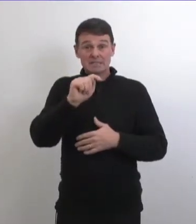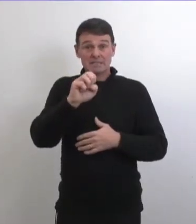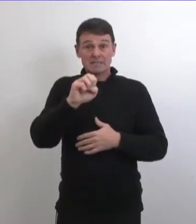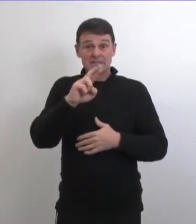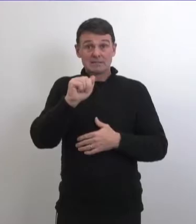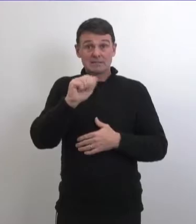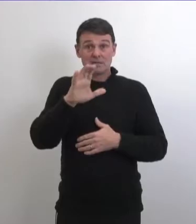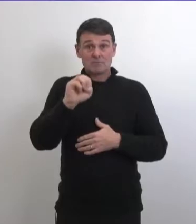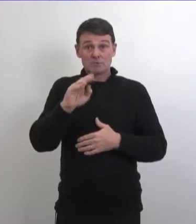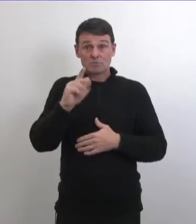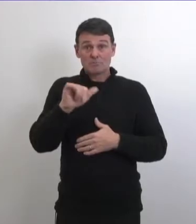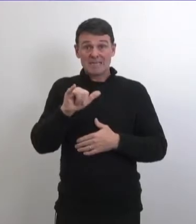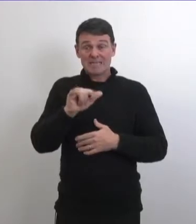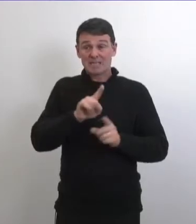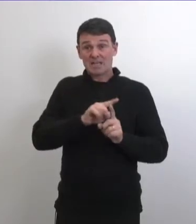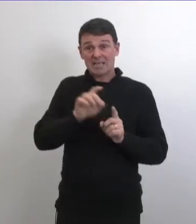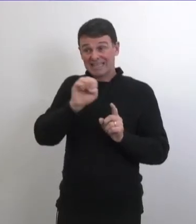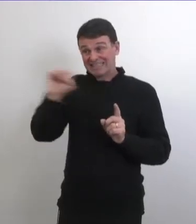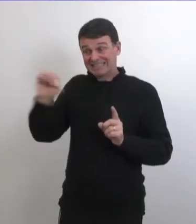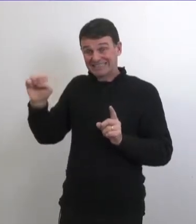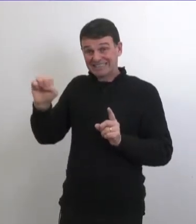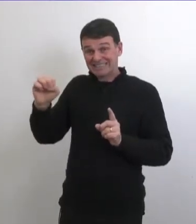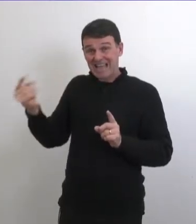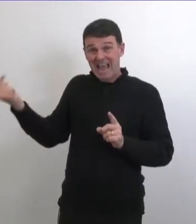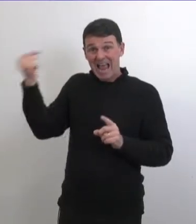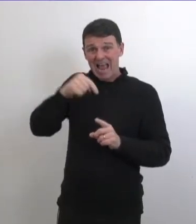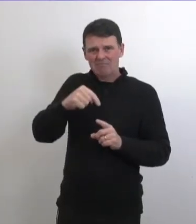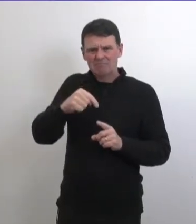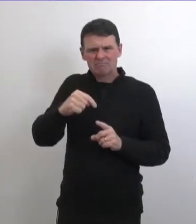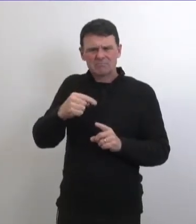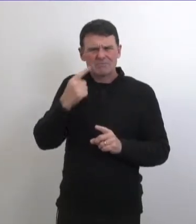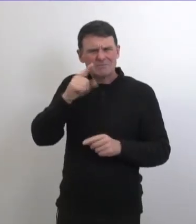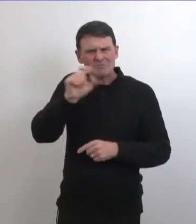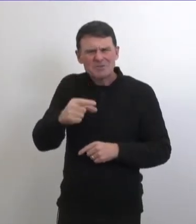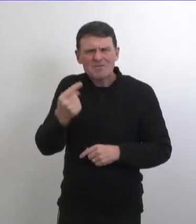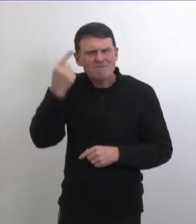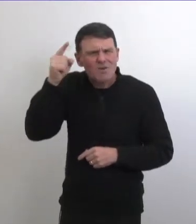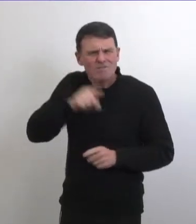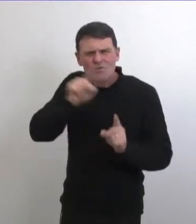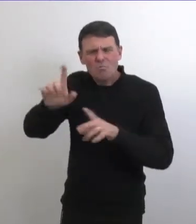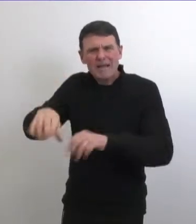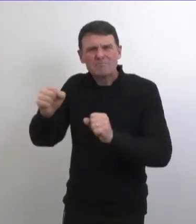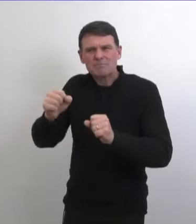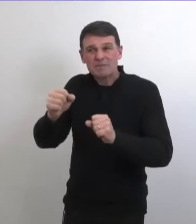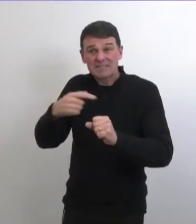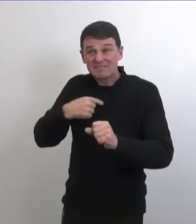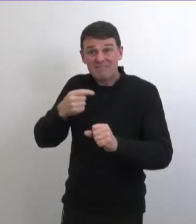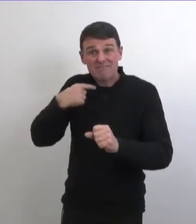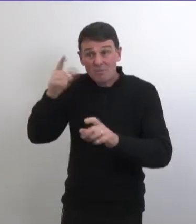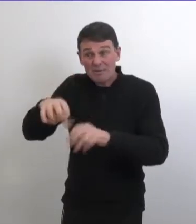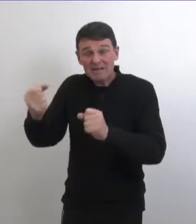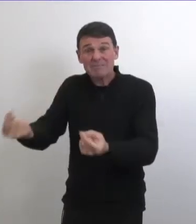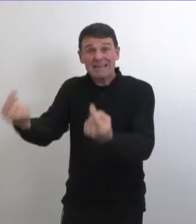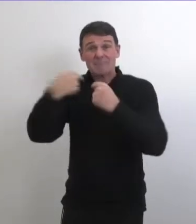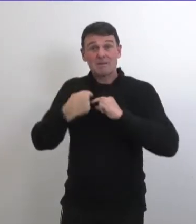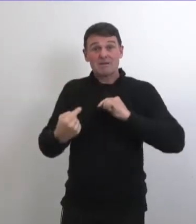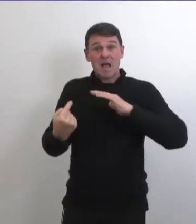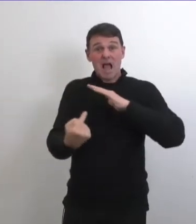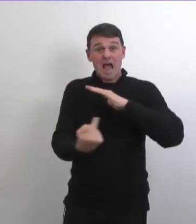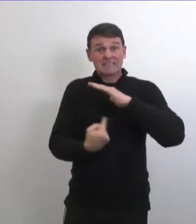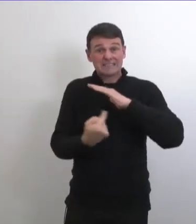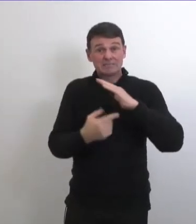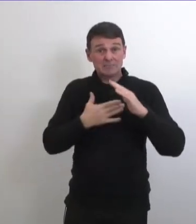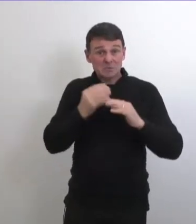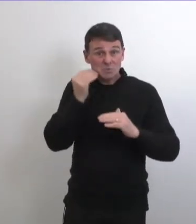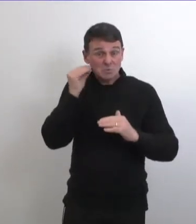vous avez quelqu'un qui vient de l'est de terrasse b et ou de l'extérieur du pays la première question c'est bon pourquoi est que vous les ramassez parce que